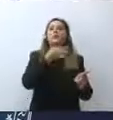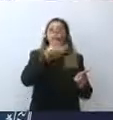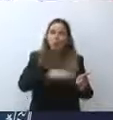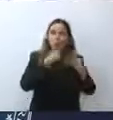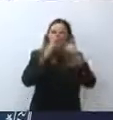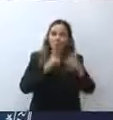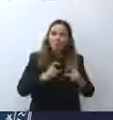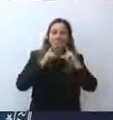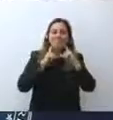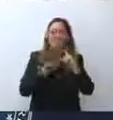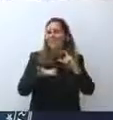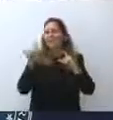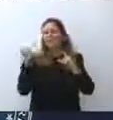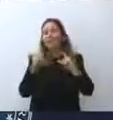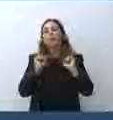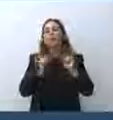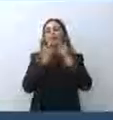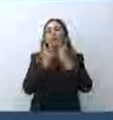tornare a sorridere assieme.